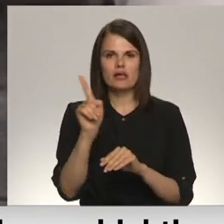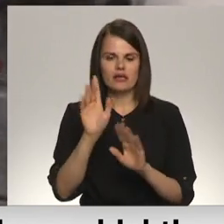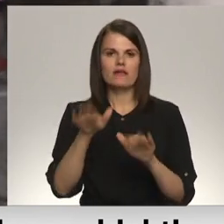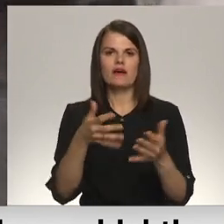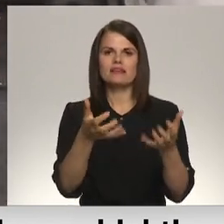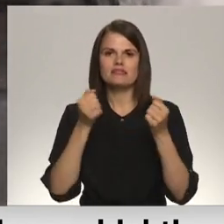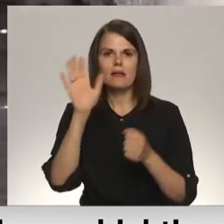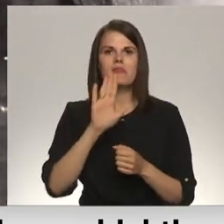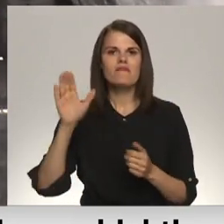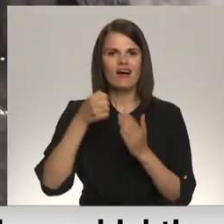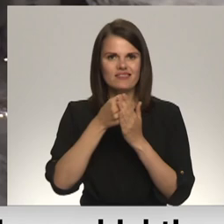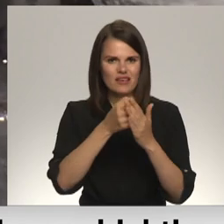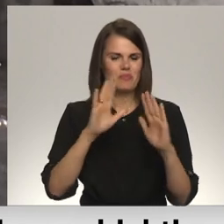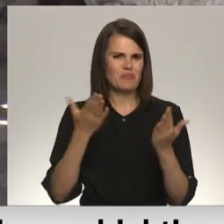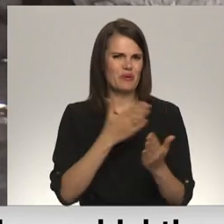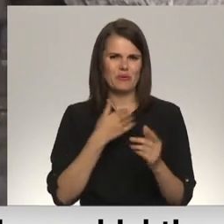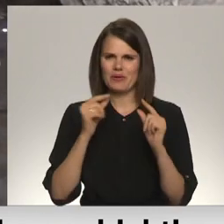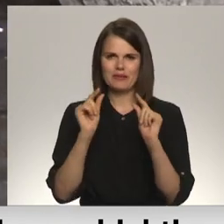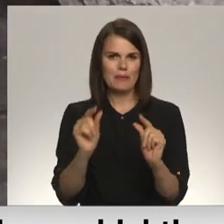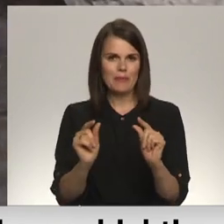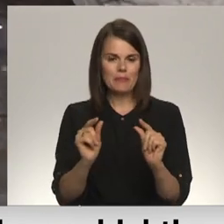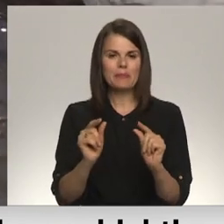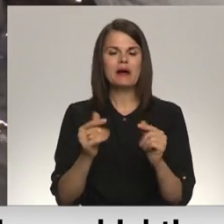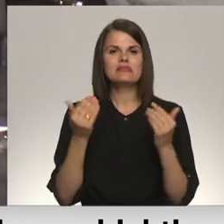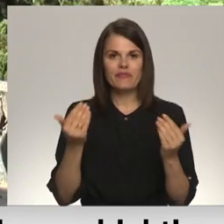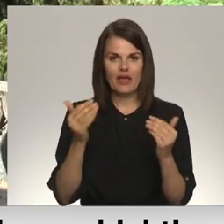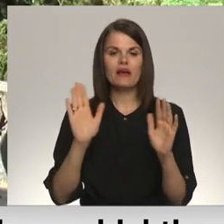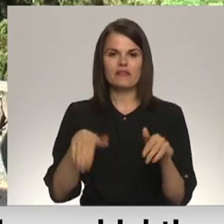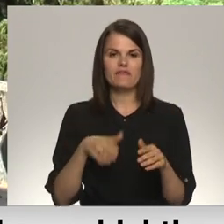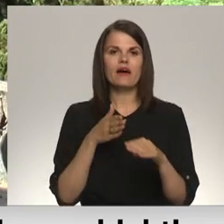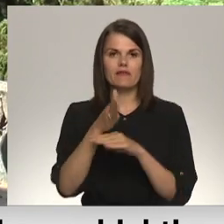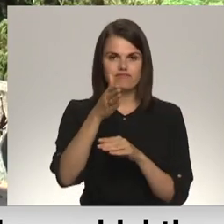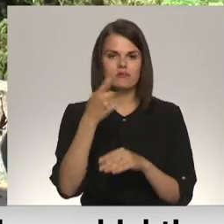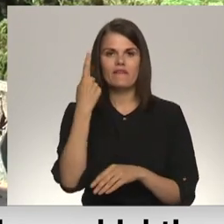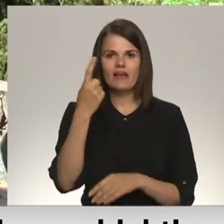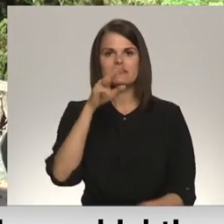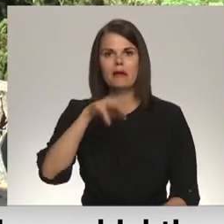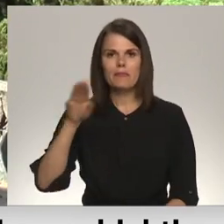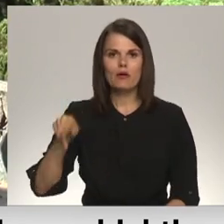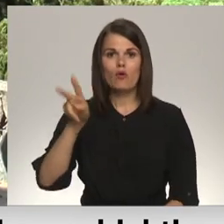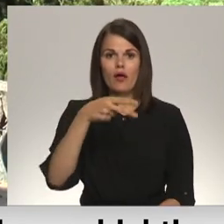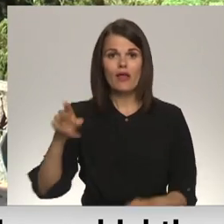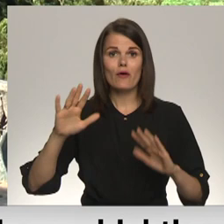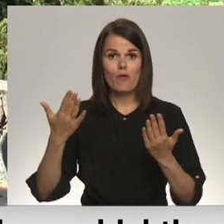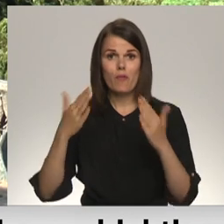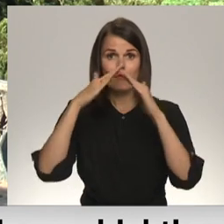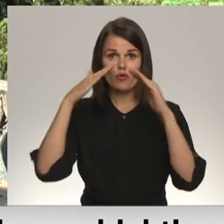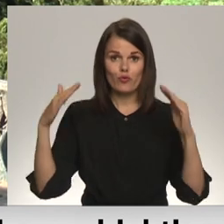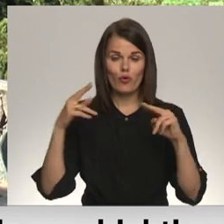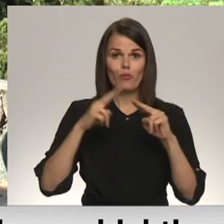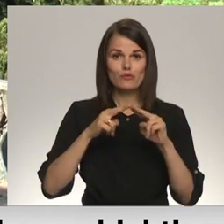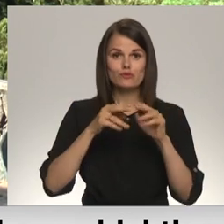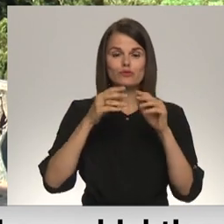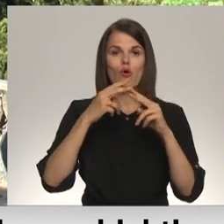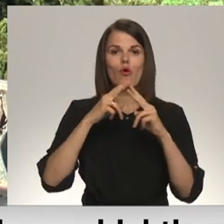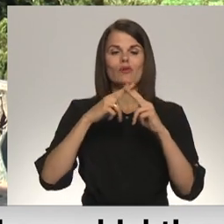simbolisks. Šogad programmā pieejama nedaudz vairāk kā viens miljonus eiro, bet tikai jauna pilspils jumta un nesošo sīju nomaiņai,